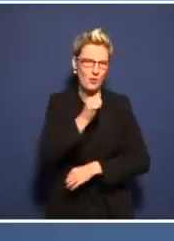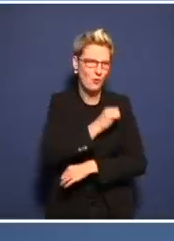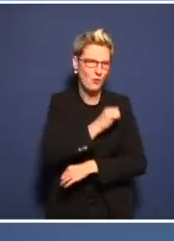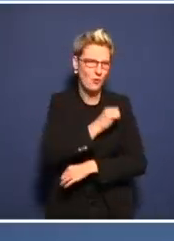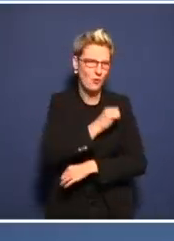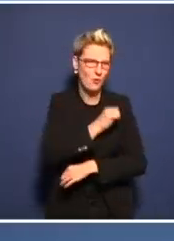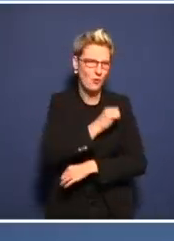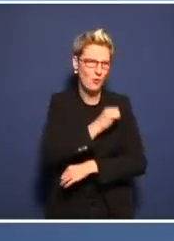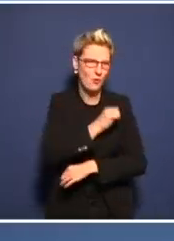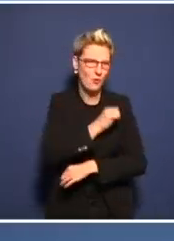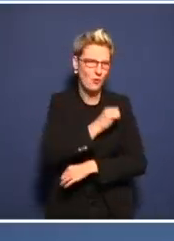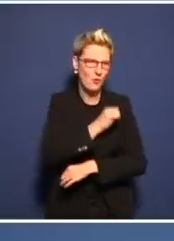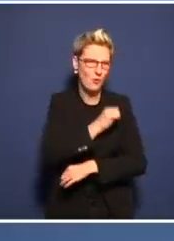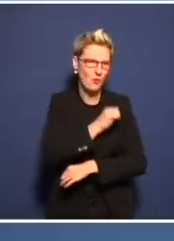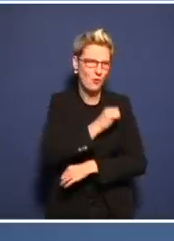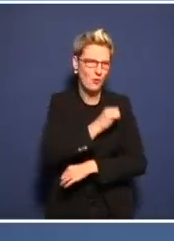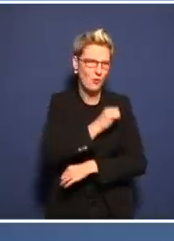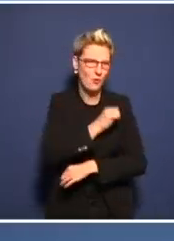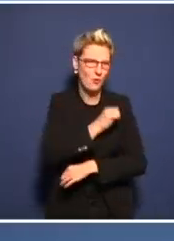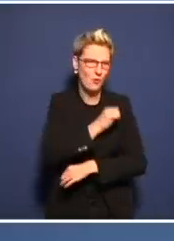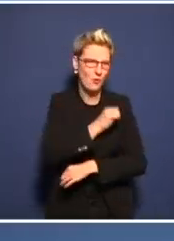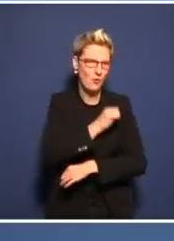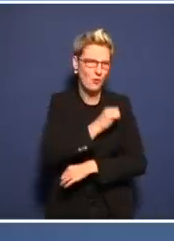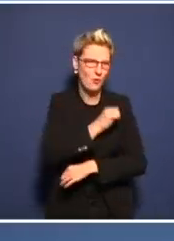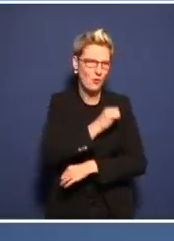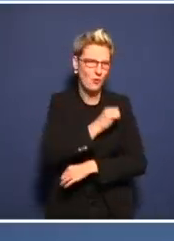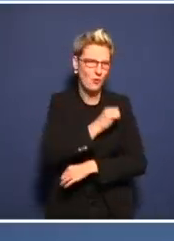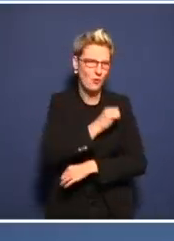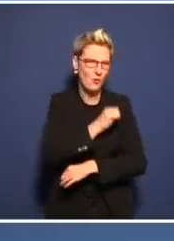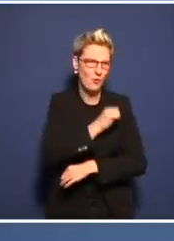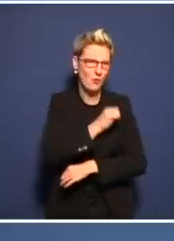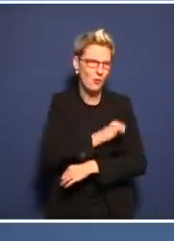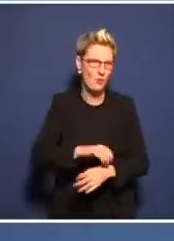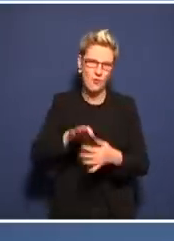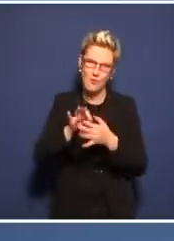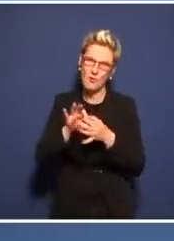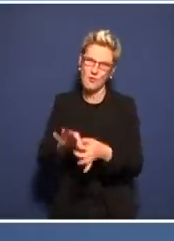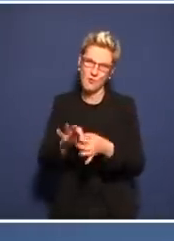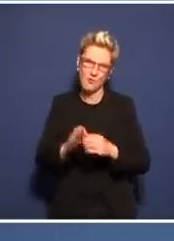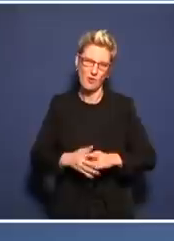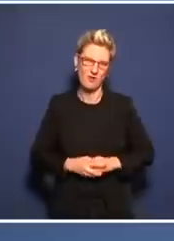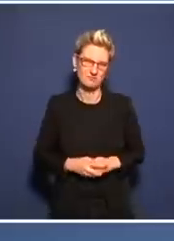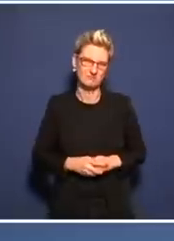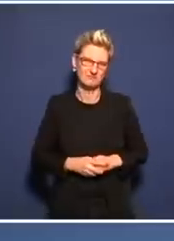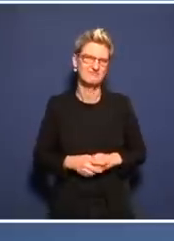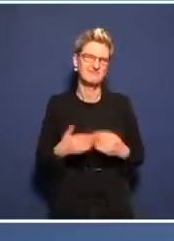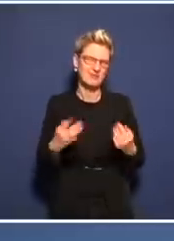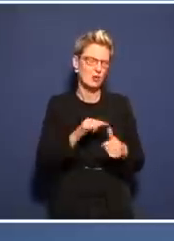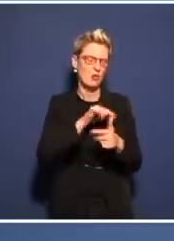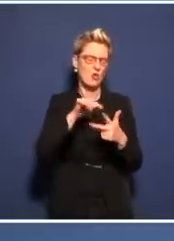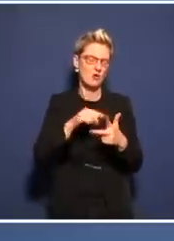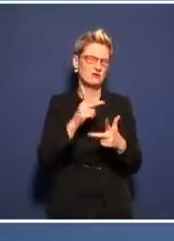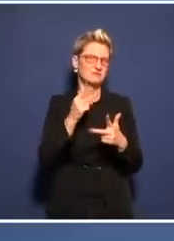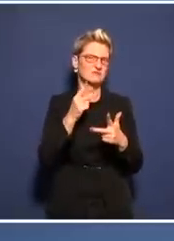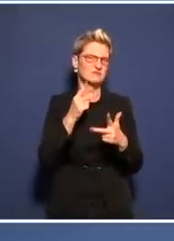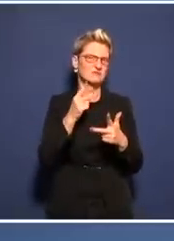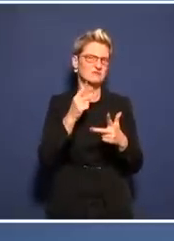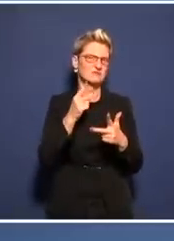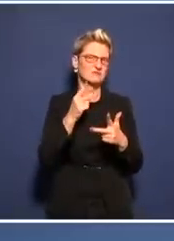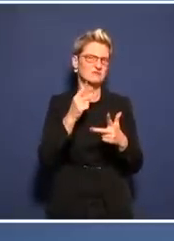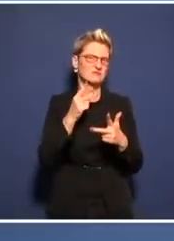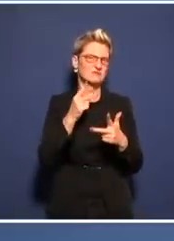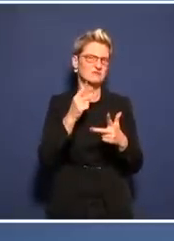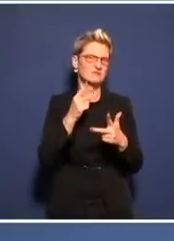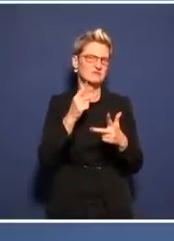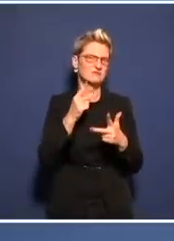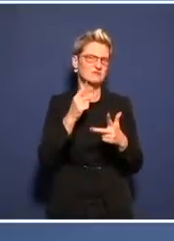angesprochen. Ja, wirklich sehr schwierige Botschaften, vor allem weil sie in sich so widersprüchlich sind. Also das Virus muss irgendwann laufen. Es ist